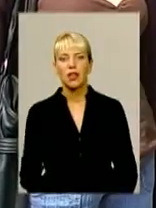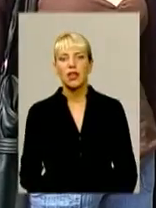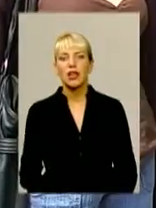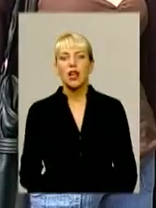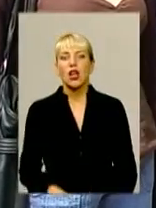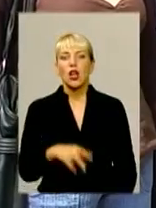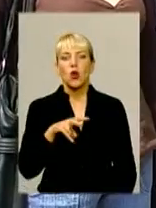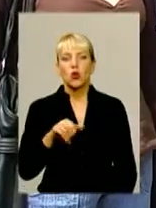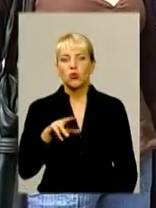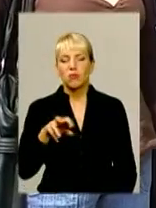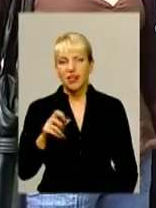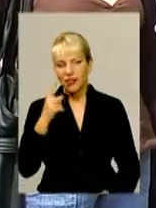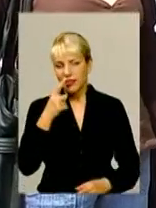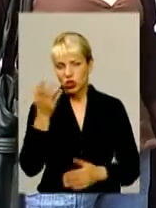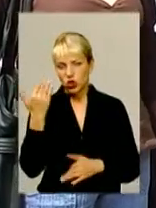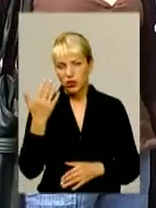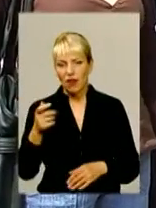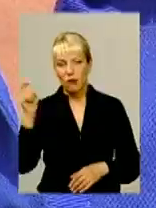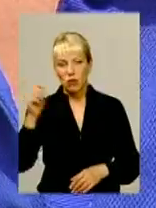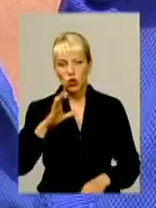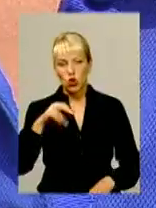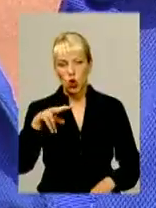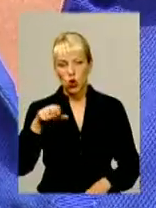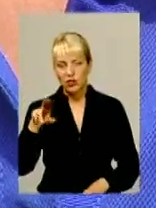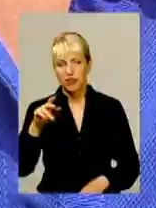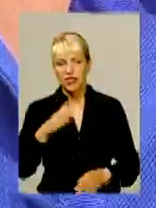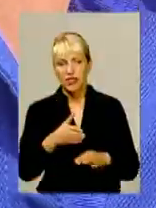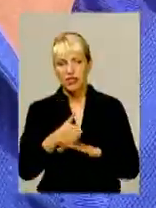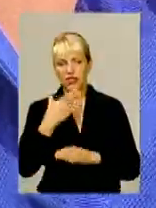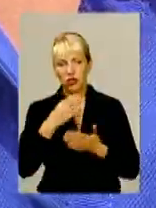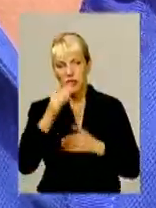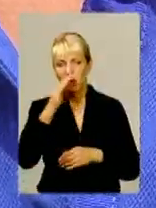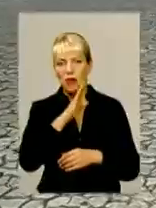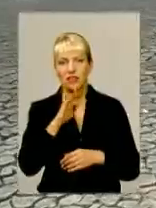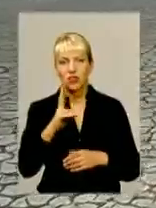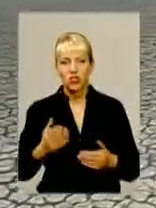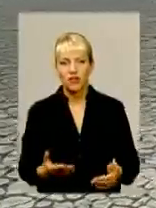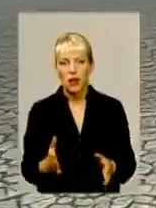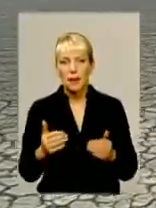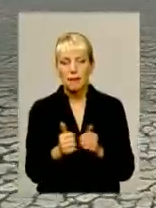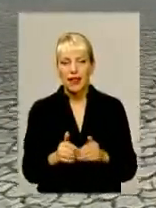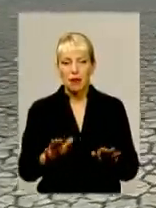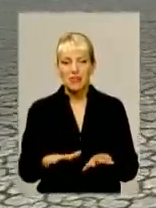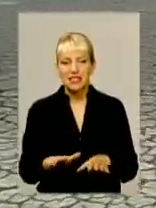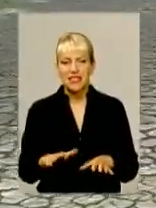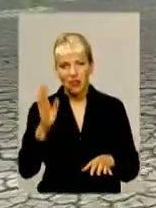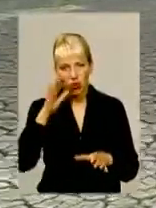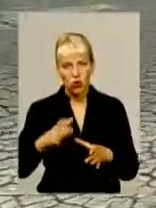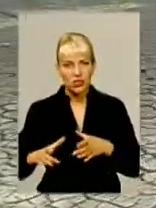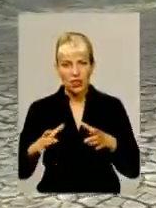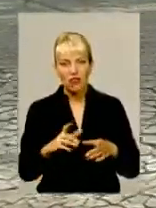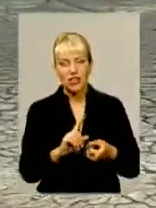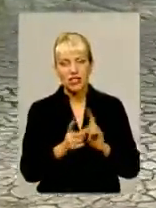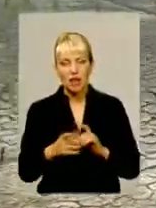Людмила нещодавно приїхала у Солобківці навідати своїх батьків, які живуть біля місцевого ставка. Проте замість приємної домашньої